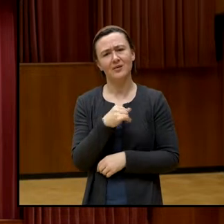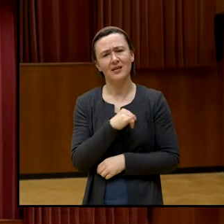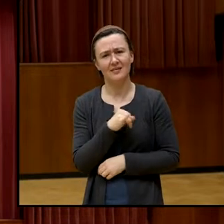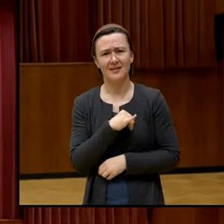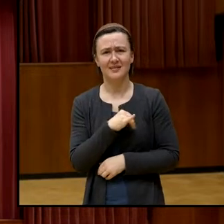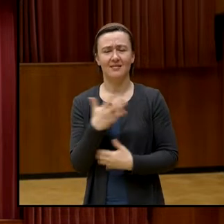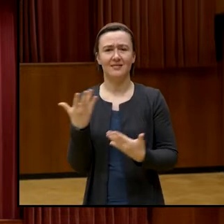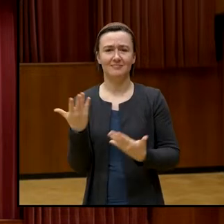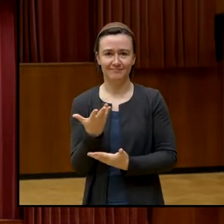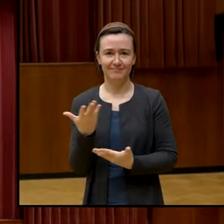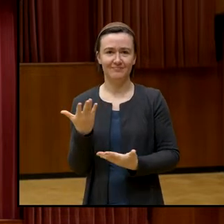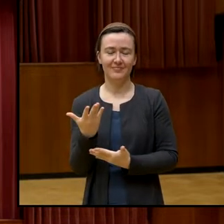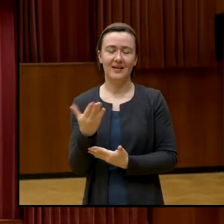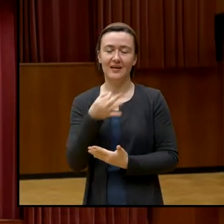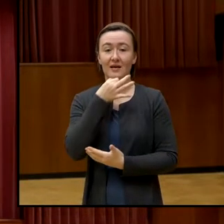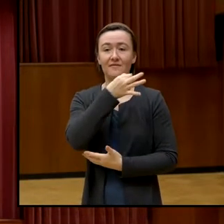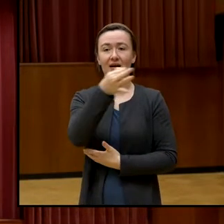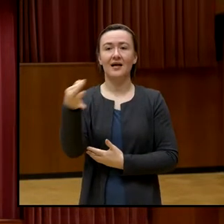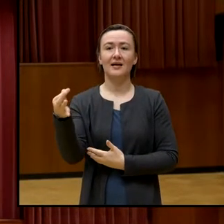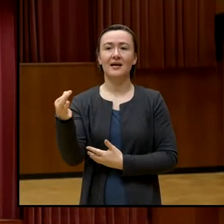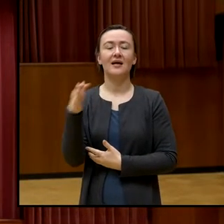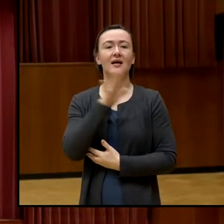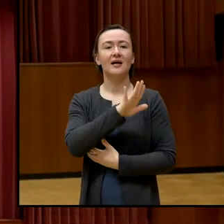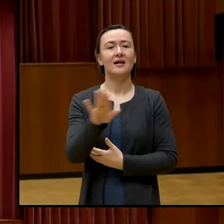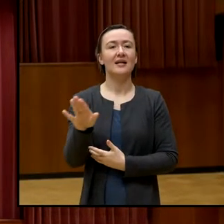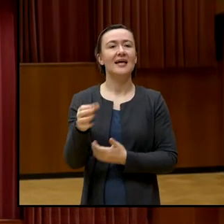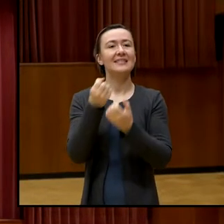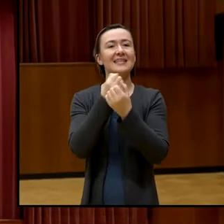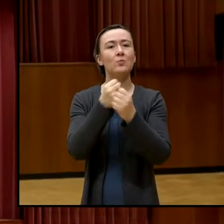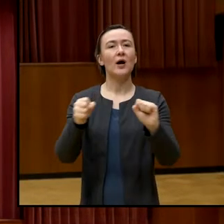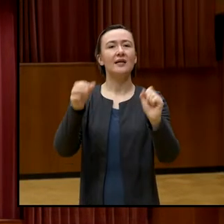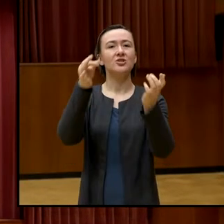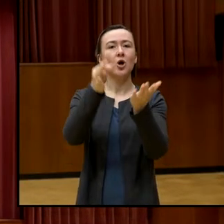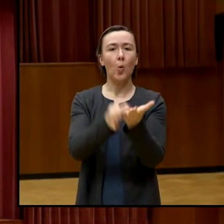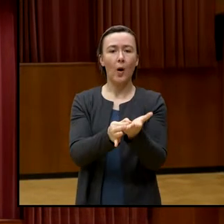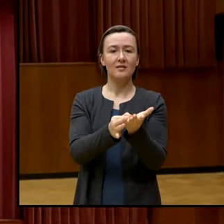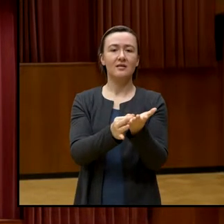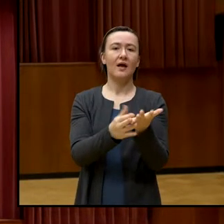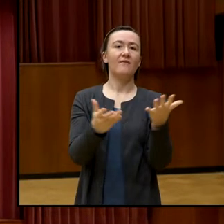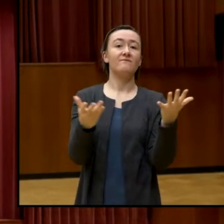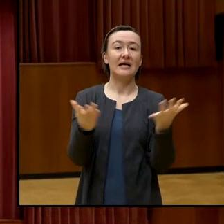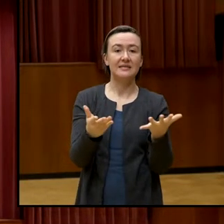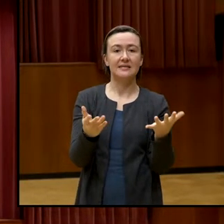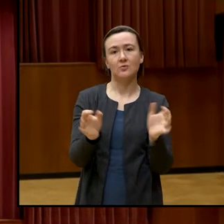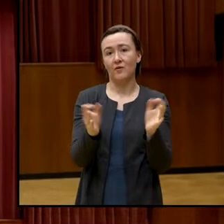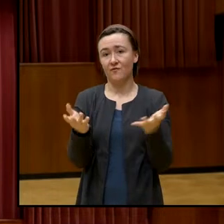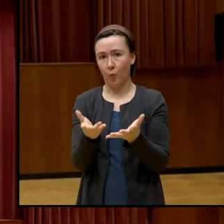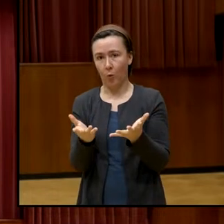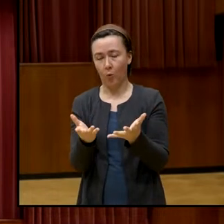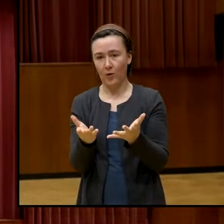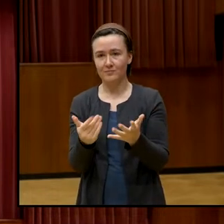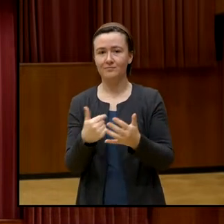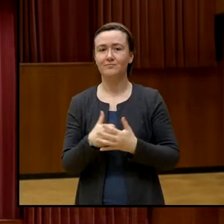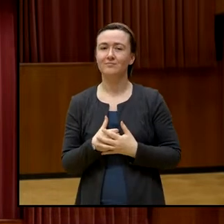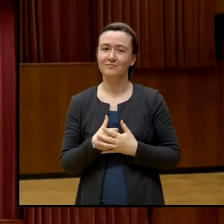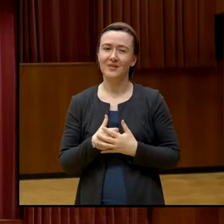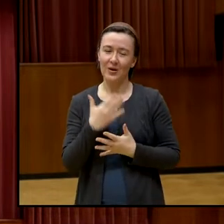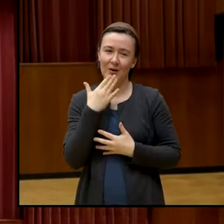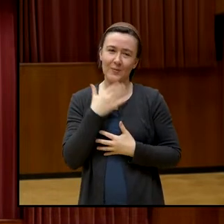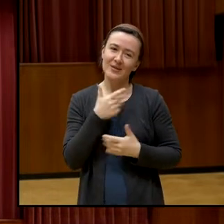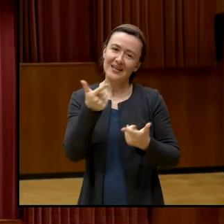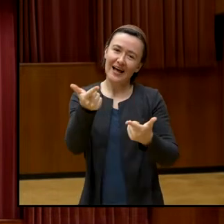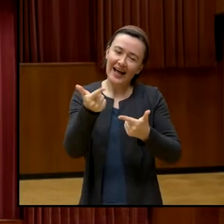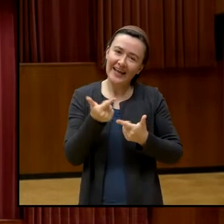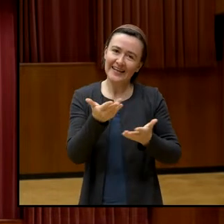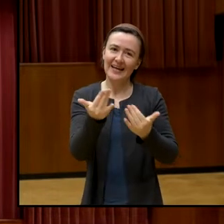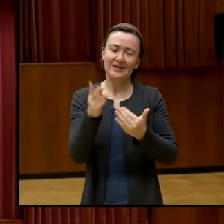Ihr demokratischer Ort? Es darf auch sein, wo ist Ihr demokratischer Ort? Ich möchte Sie mit dieser Frage allerdings dazu einladen, ein bisschen